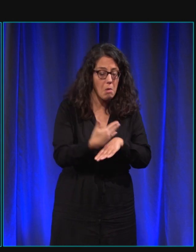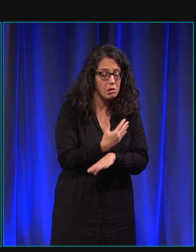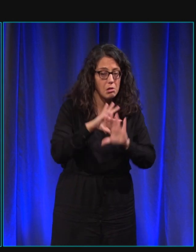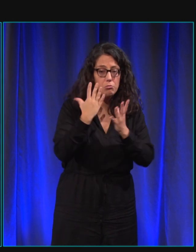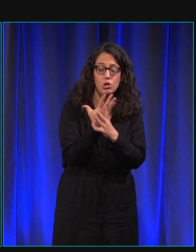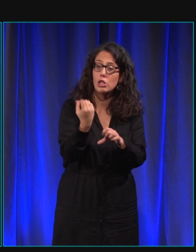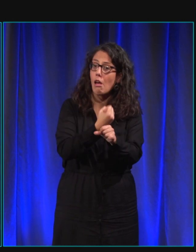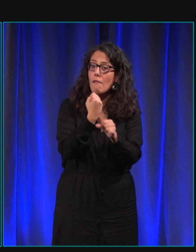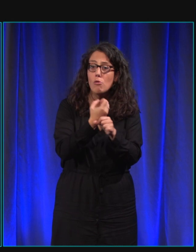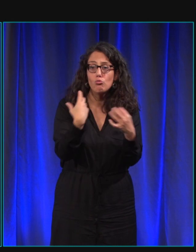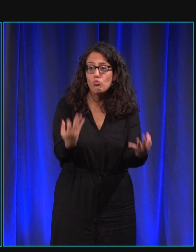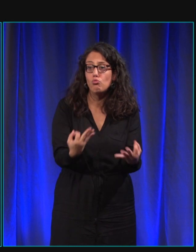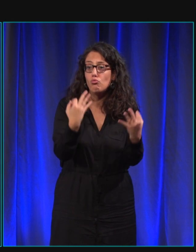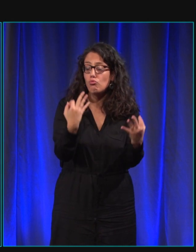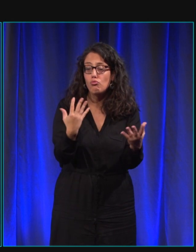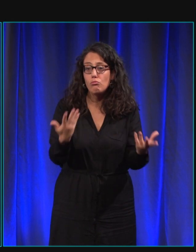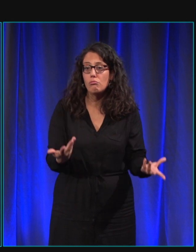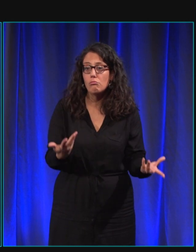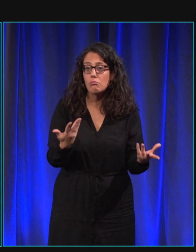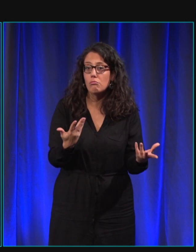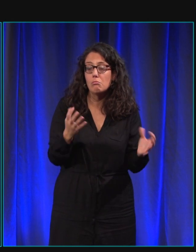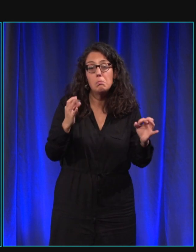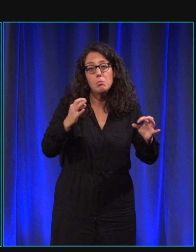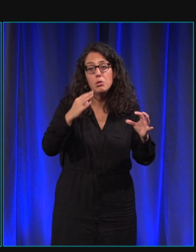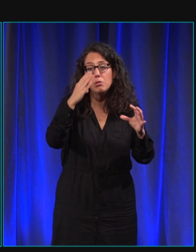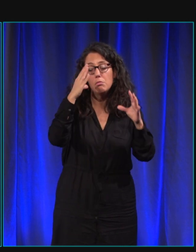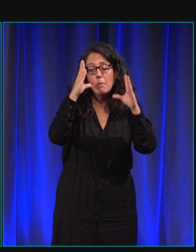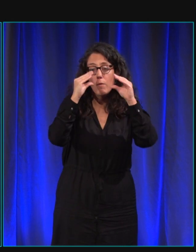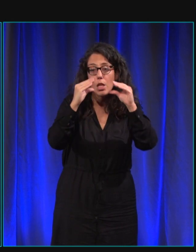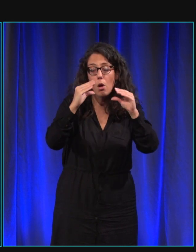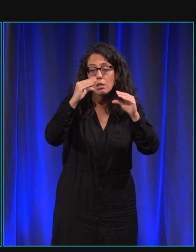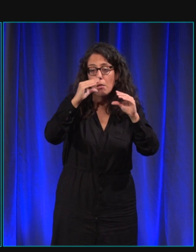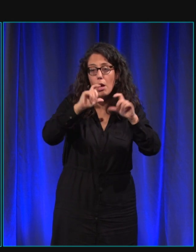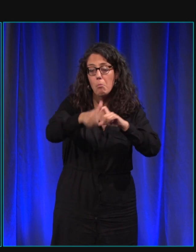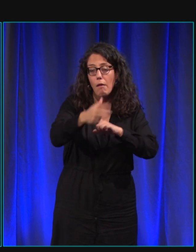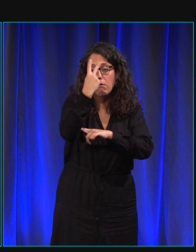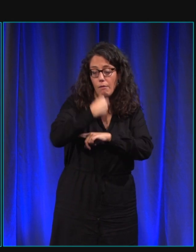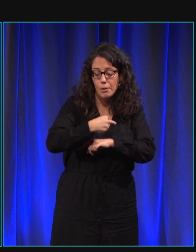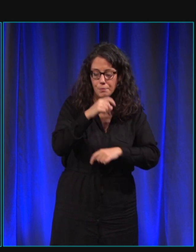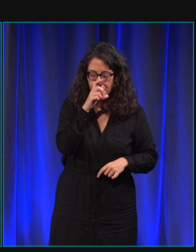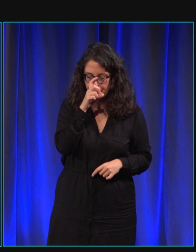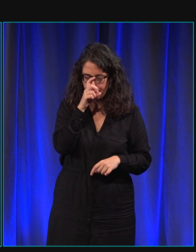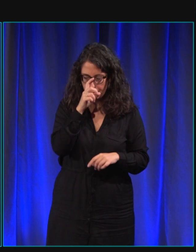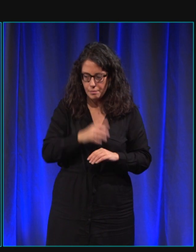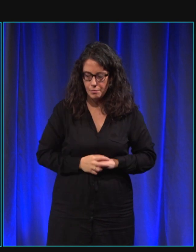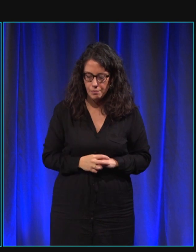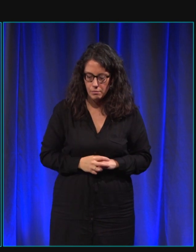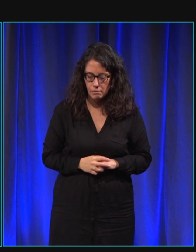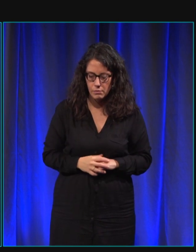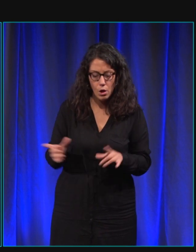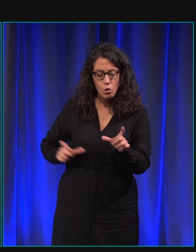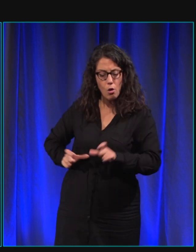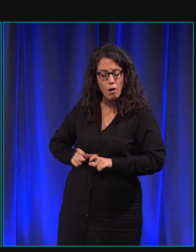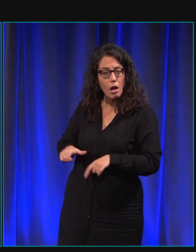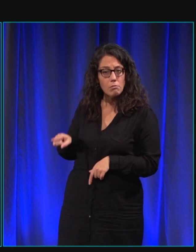une vie professionnelle, donc en tant que voyante, malvoyante et ensuite non-voyante. Voilà. Et puis, sur mon lieu de travail, j'avais une collègue qui